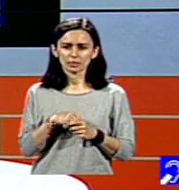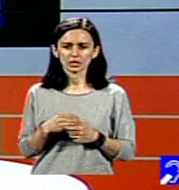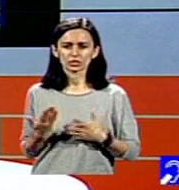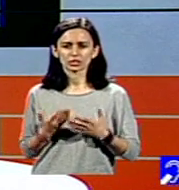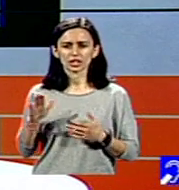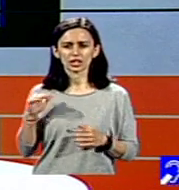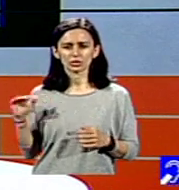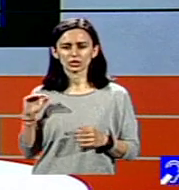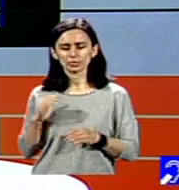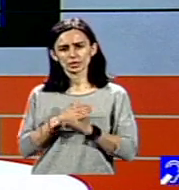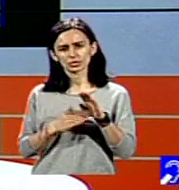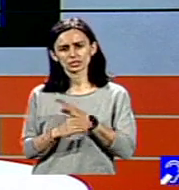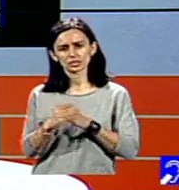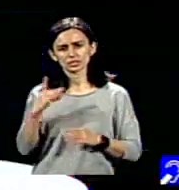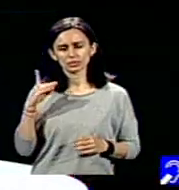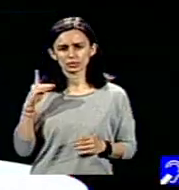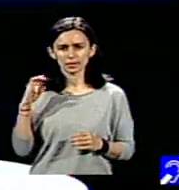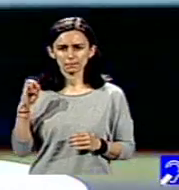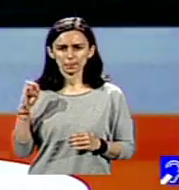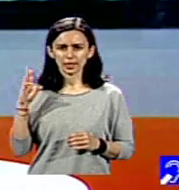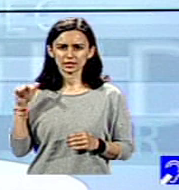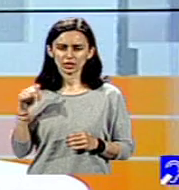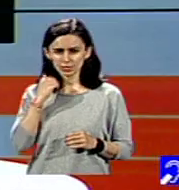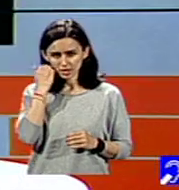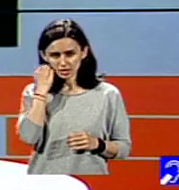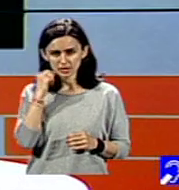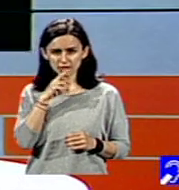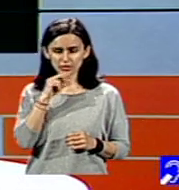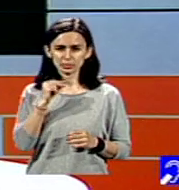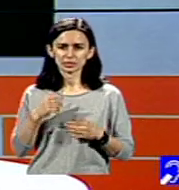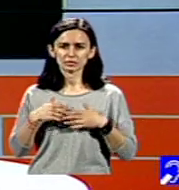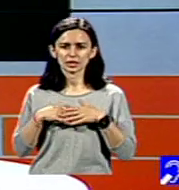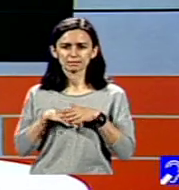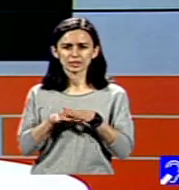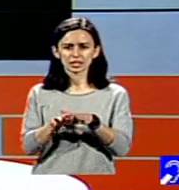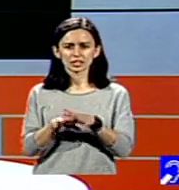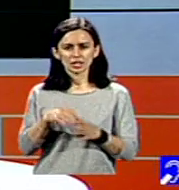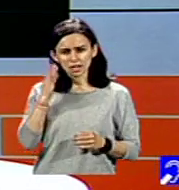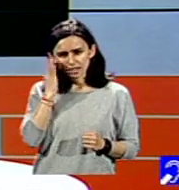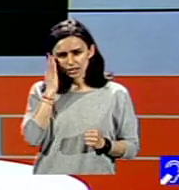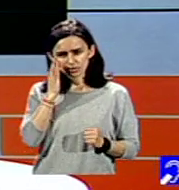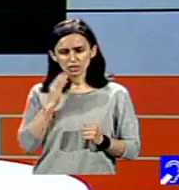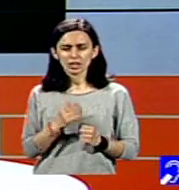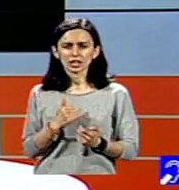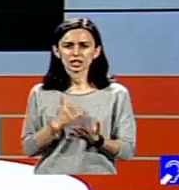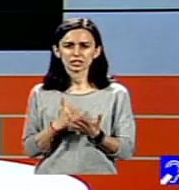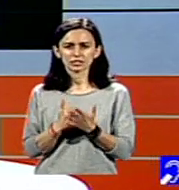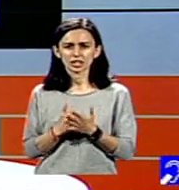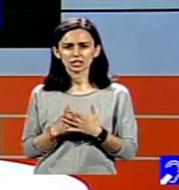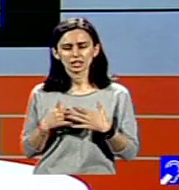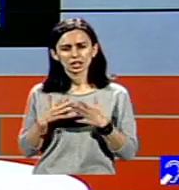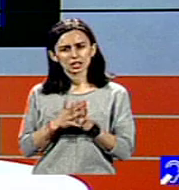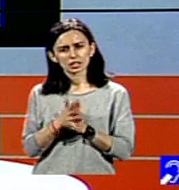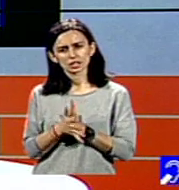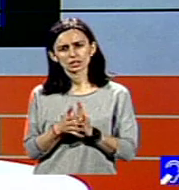copiii cu sindromul Down atunci când vorbim despre incluziune școlară. Adevărata incluziune școlară